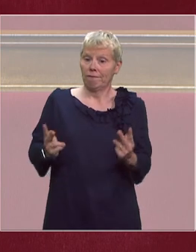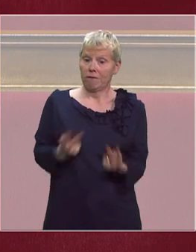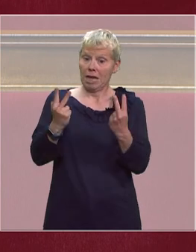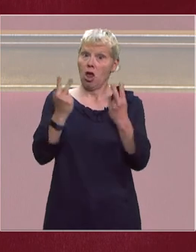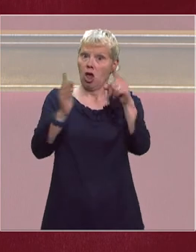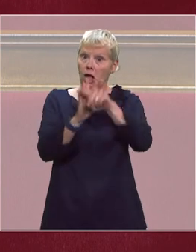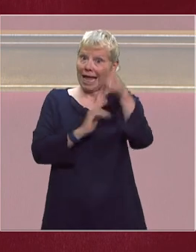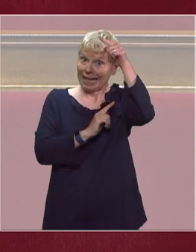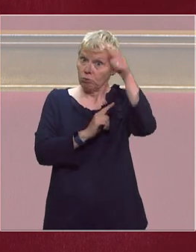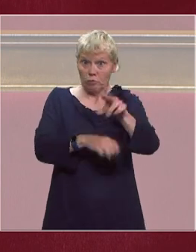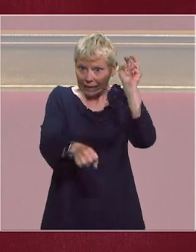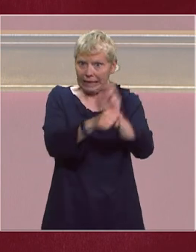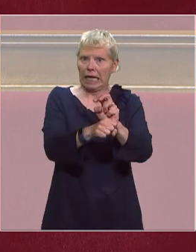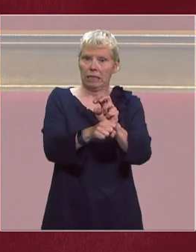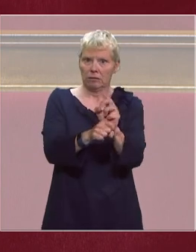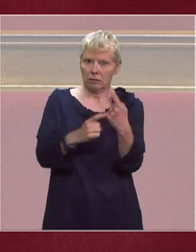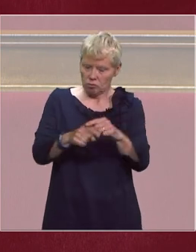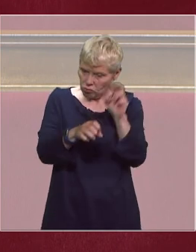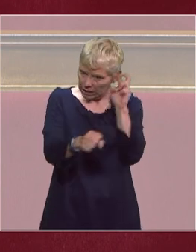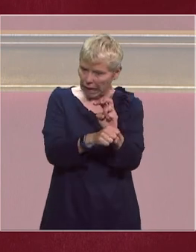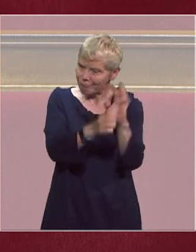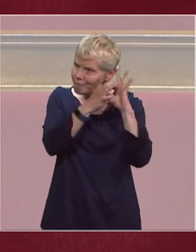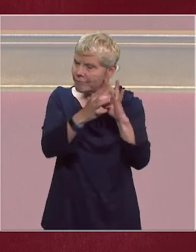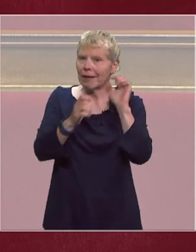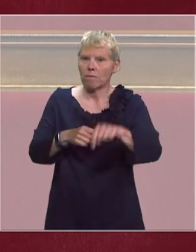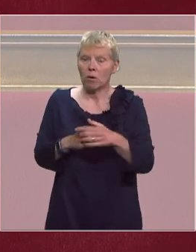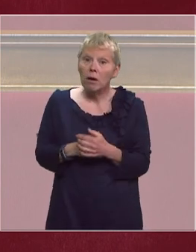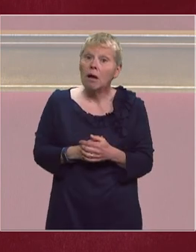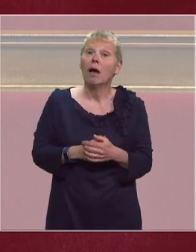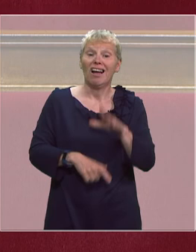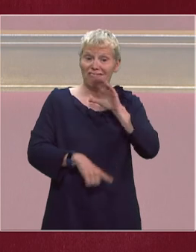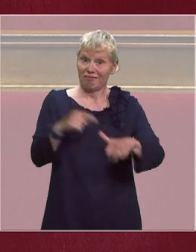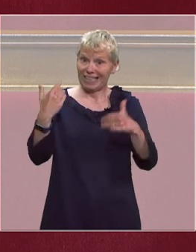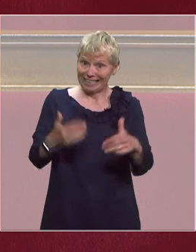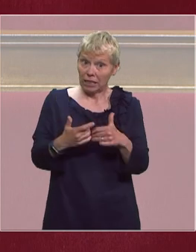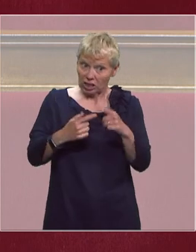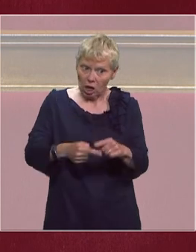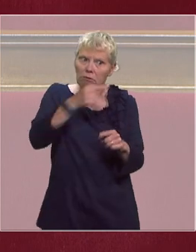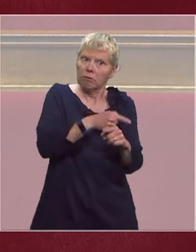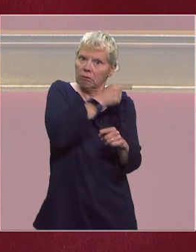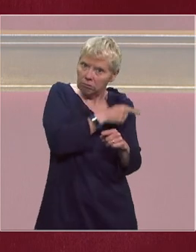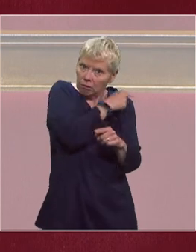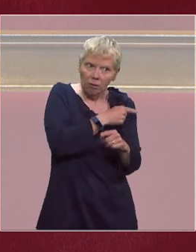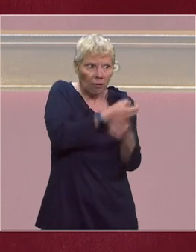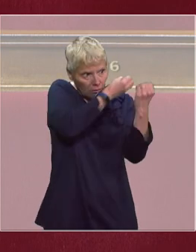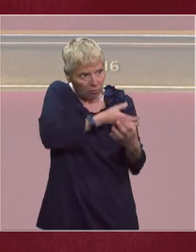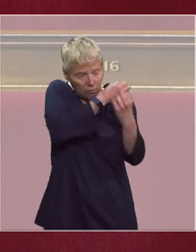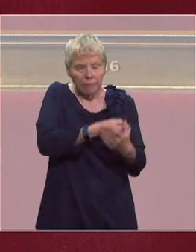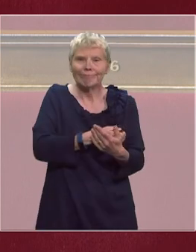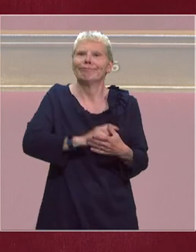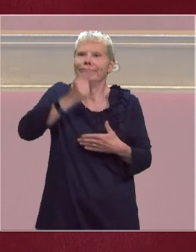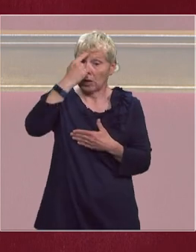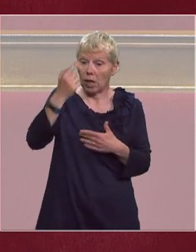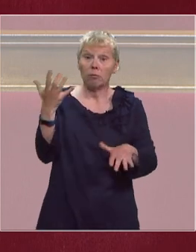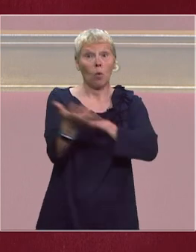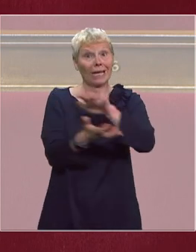auxquelles nous sommes si fortement attachés cette attaque s'ajoute à toutes celles qui précèdent et nous rappellent même en s'étant troublés par la